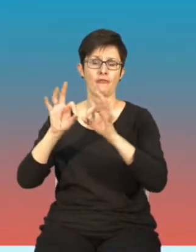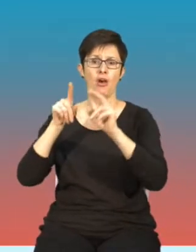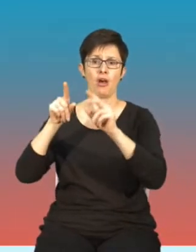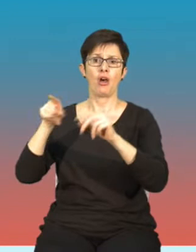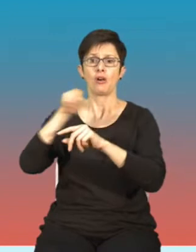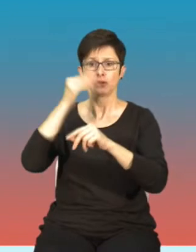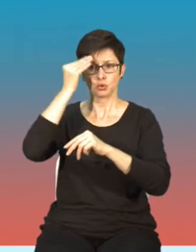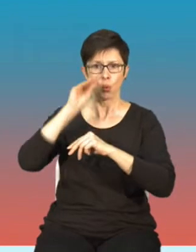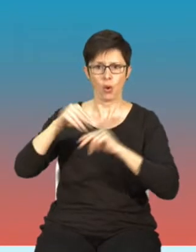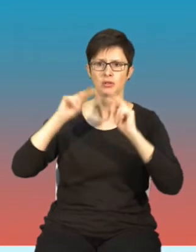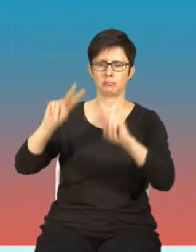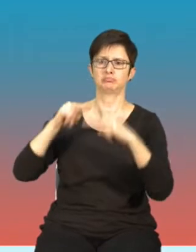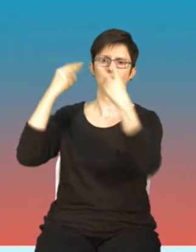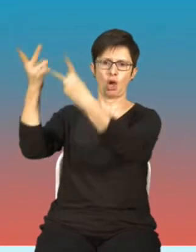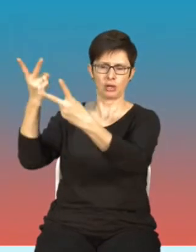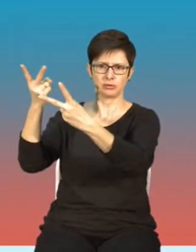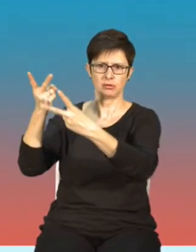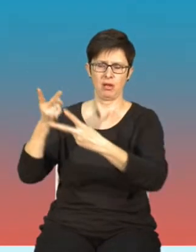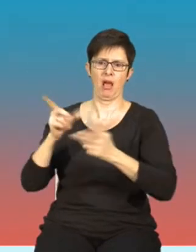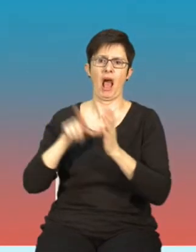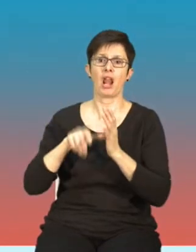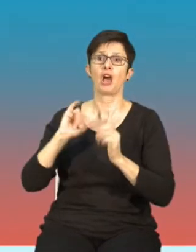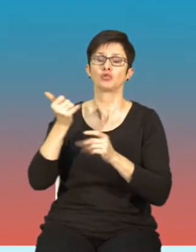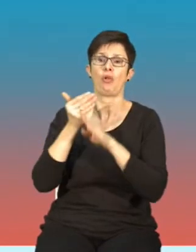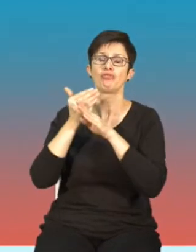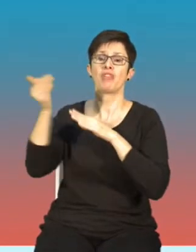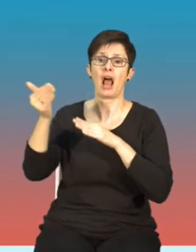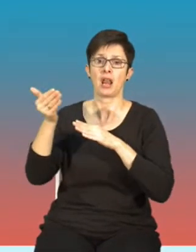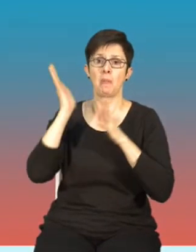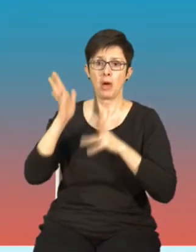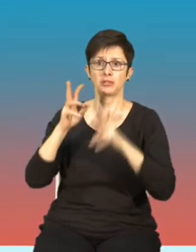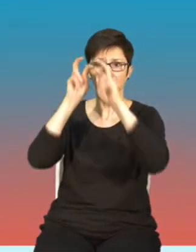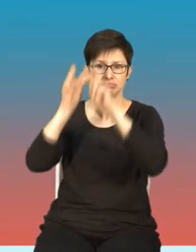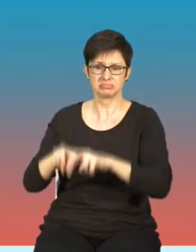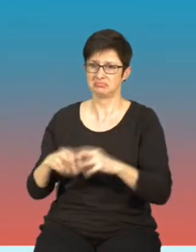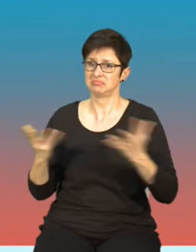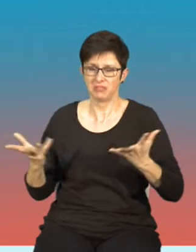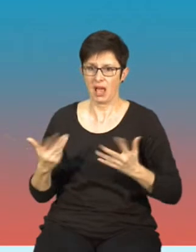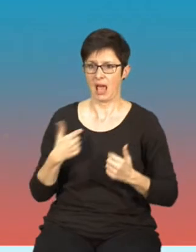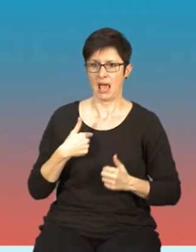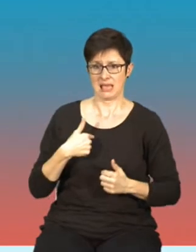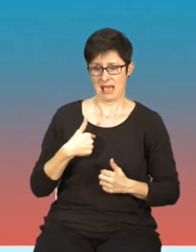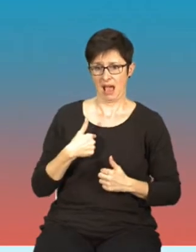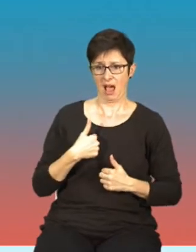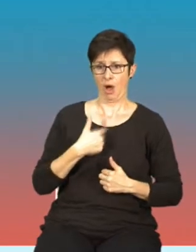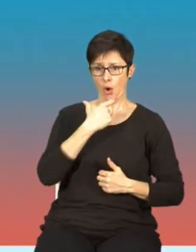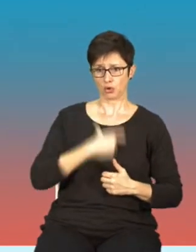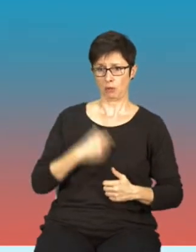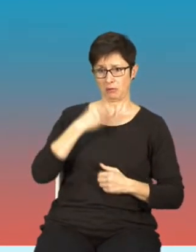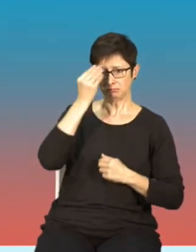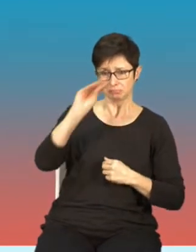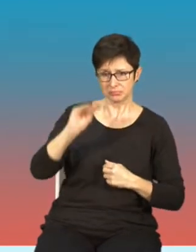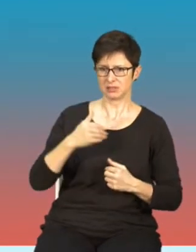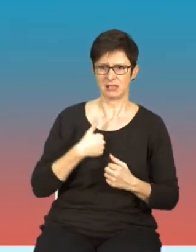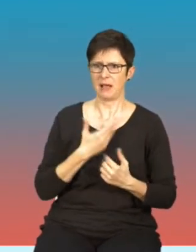bez gwarancji, że zostanie to w jakimś stopniu rozpatrzone. Co więcej, my nie mamy jako użytkownik punktu